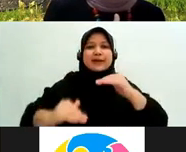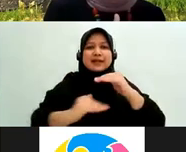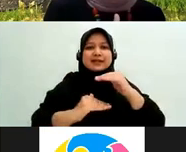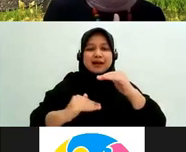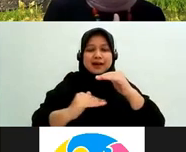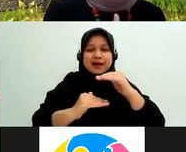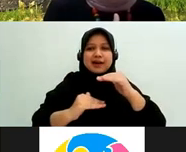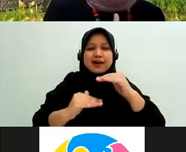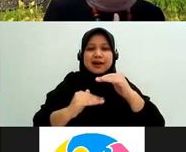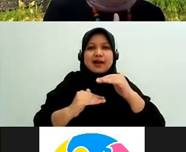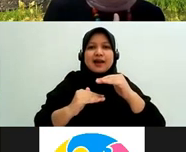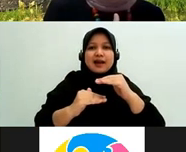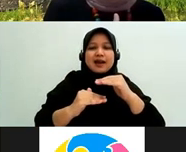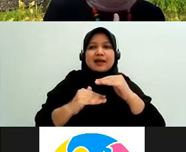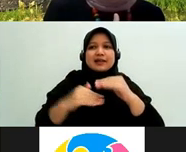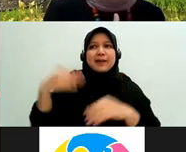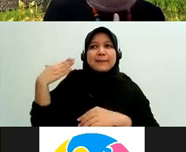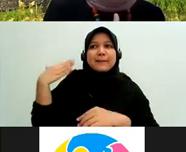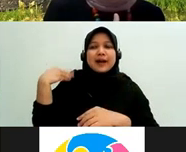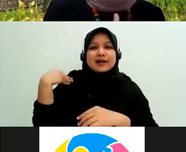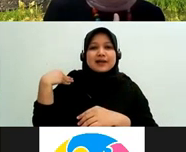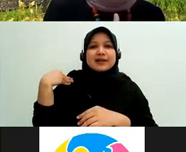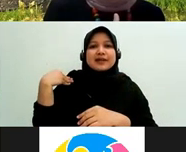pers atau